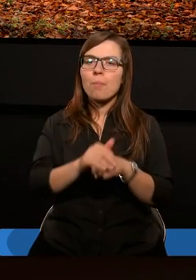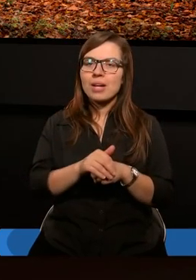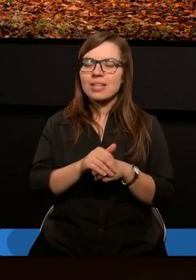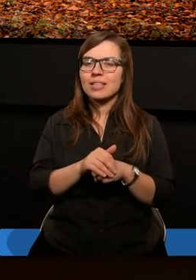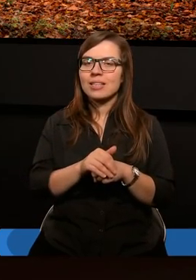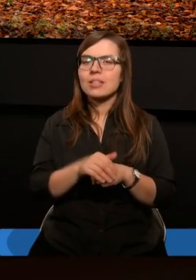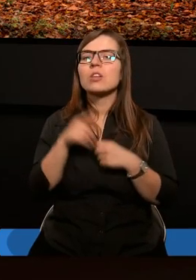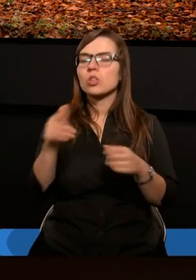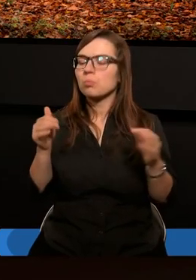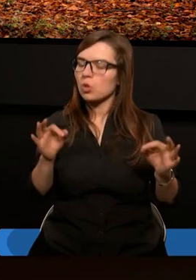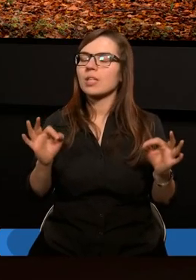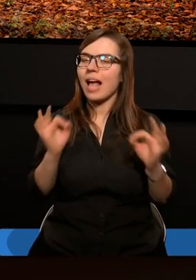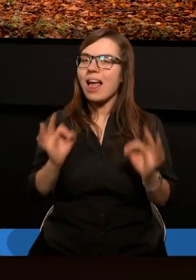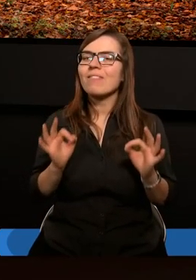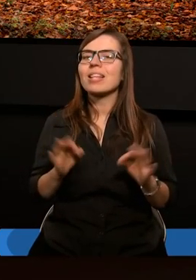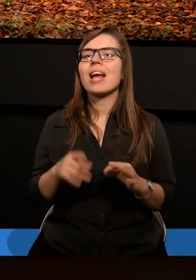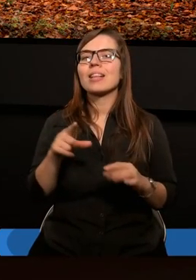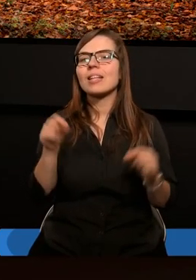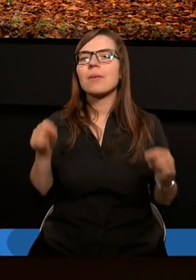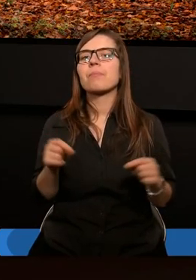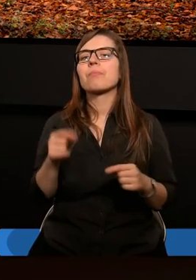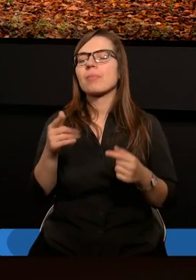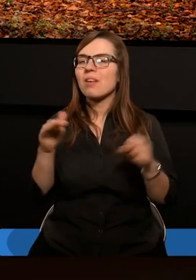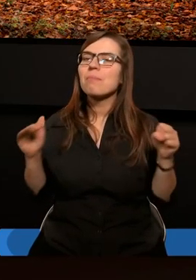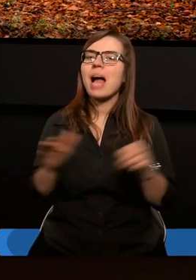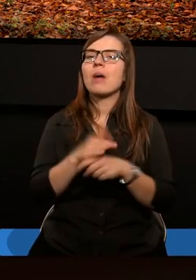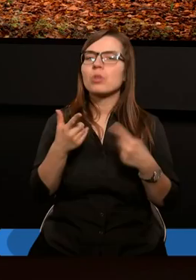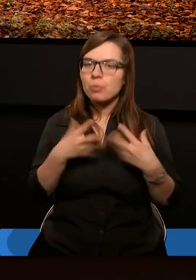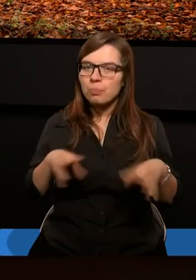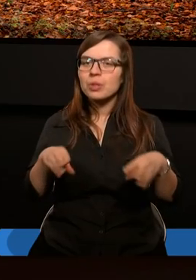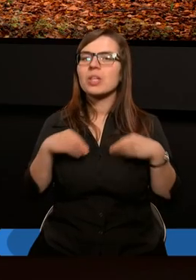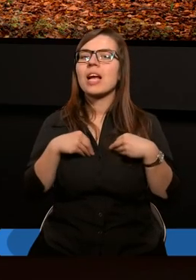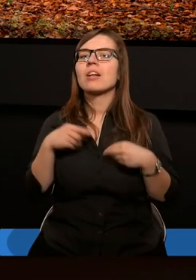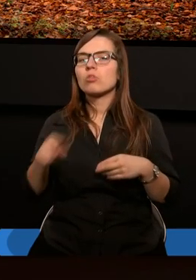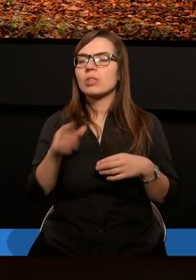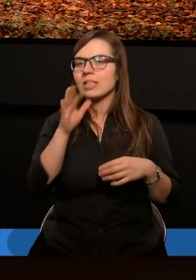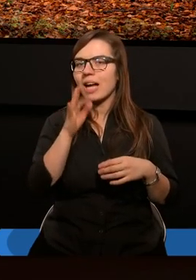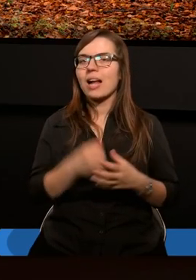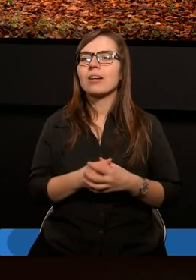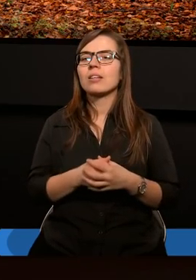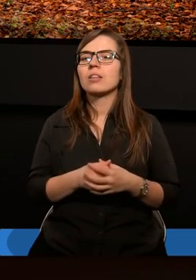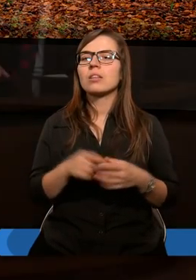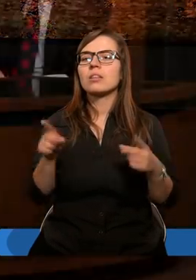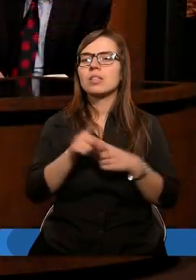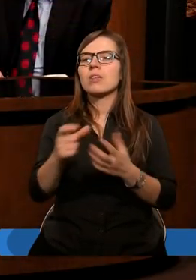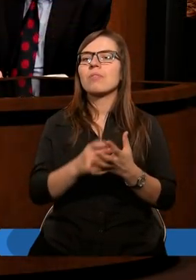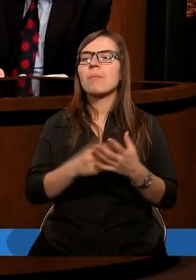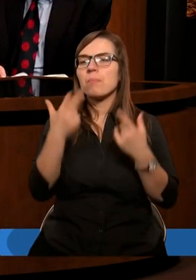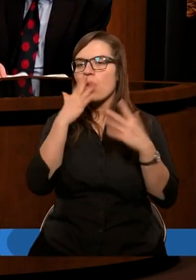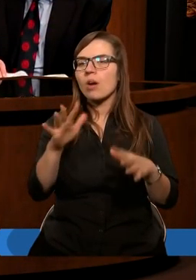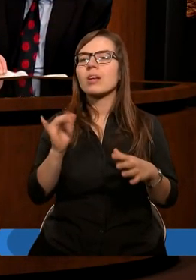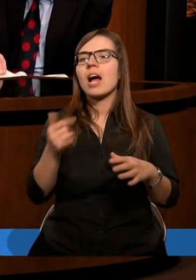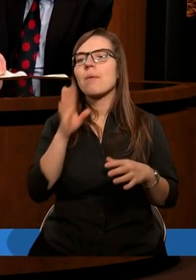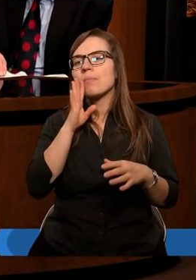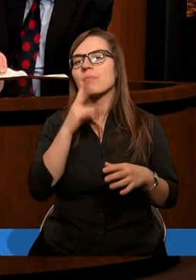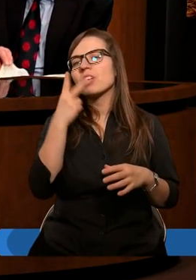ale jednak ewidentnie mowa jest o pełni i przyjęciu Izraela. Ale ten fragment też pokazuje jakby